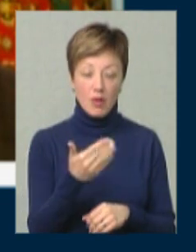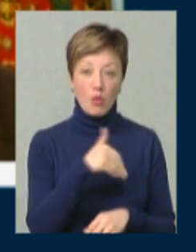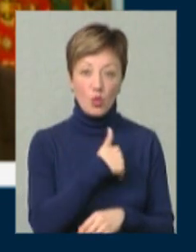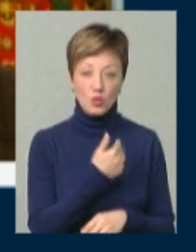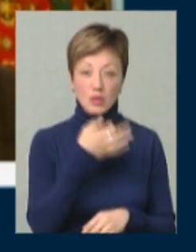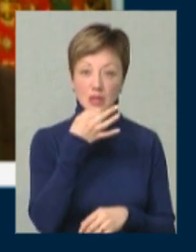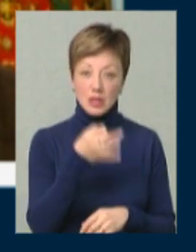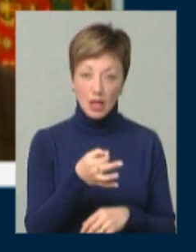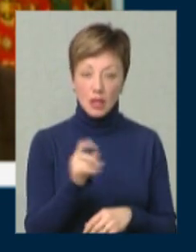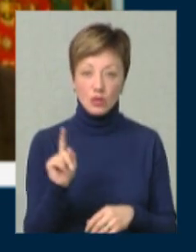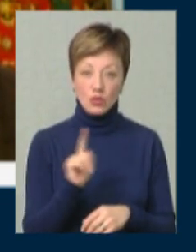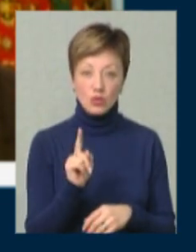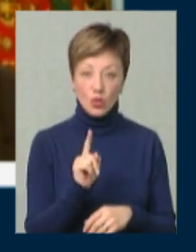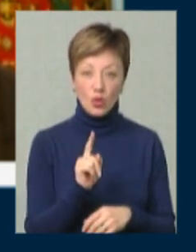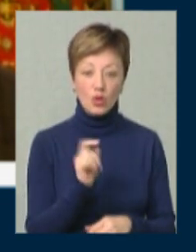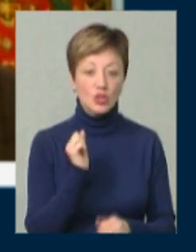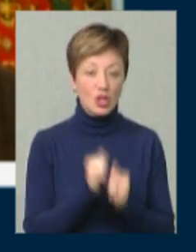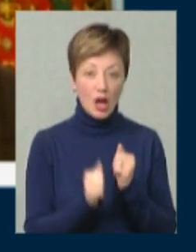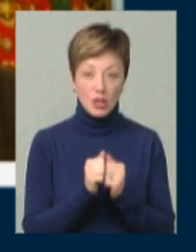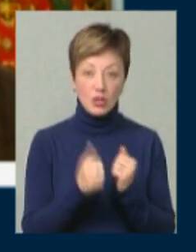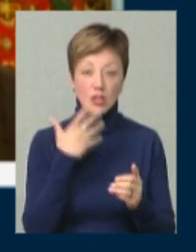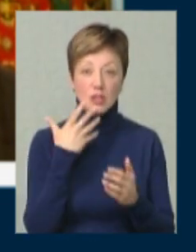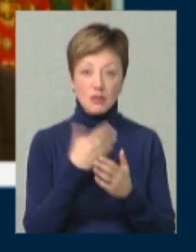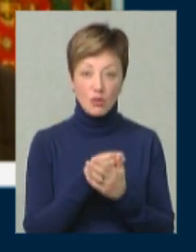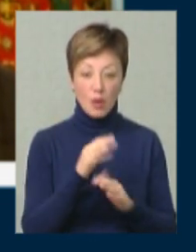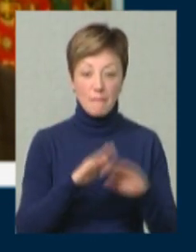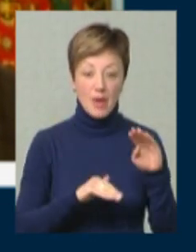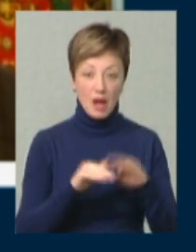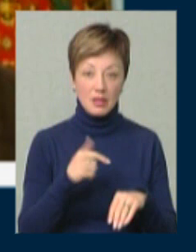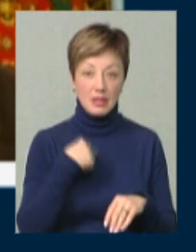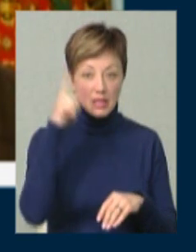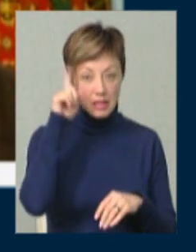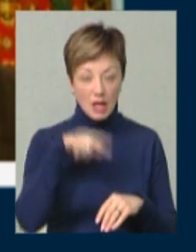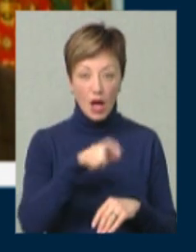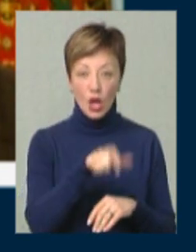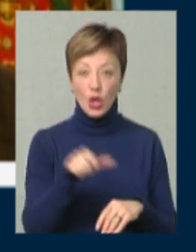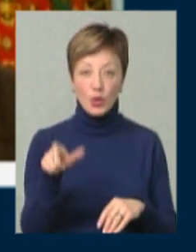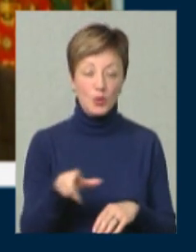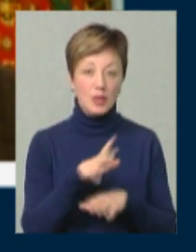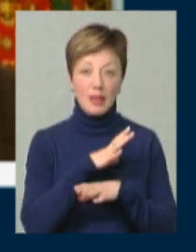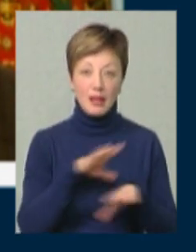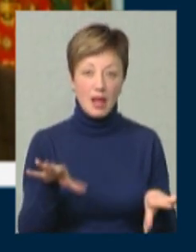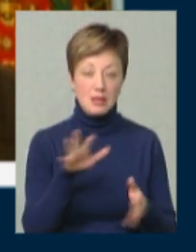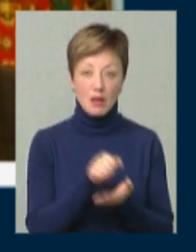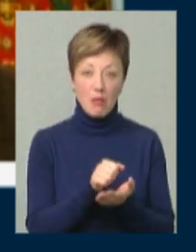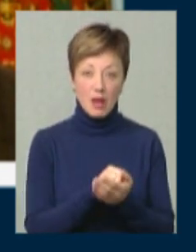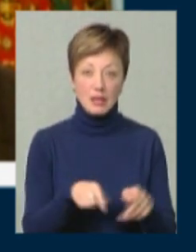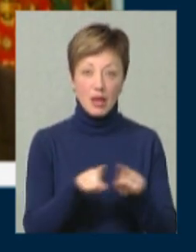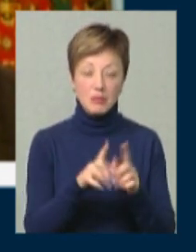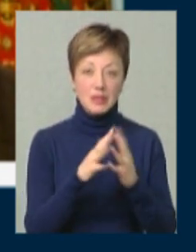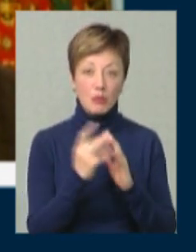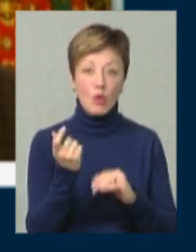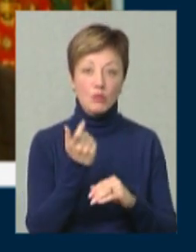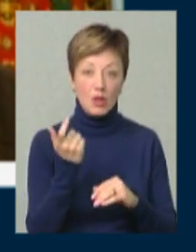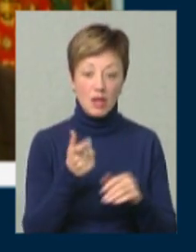сказати, що досить часто свого практики я знаю, що люди, які не займалися таким сільським